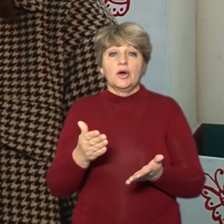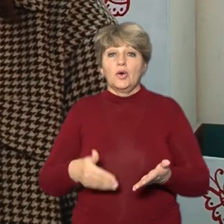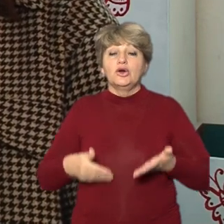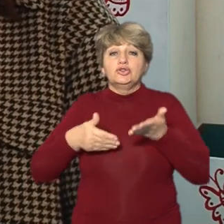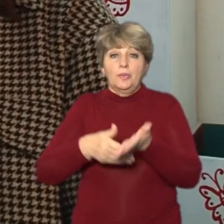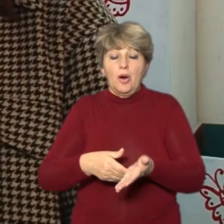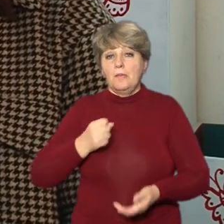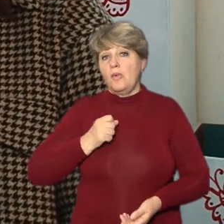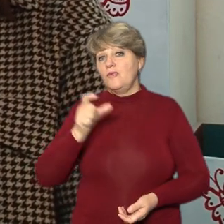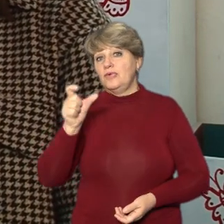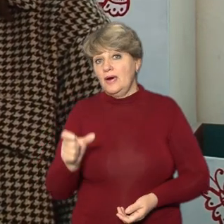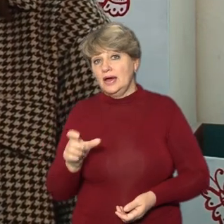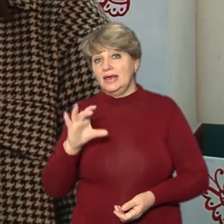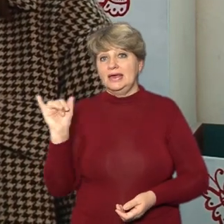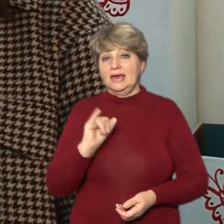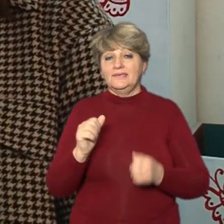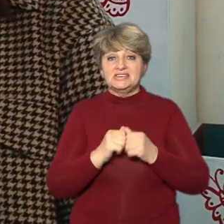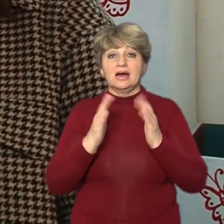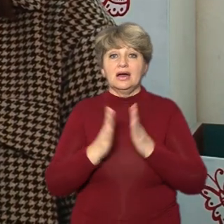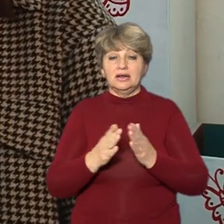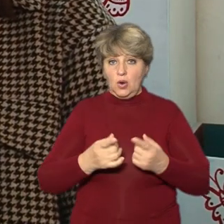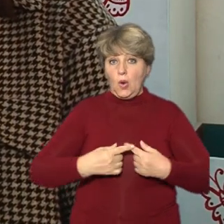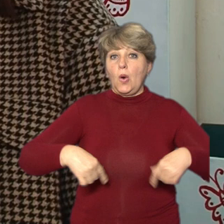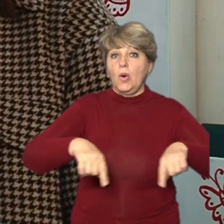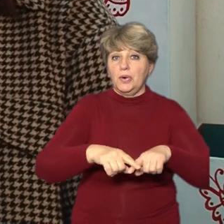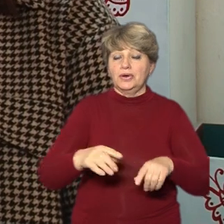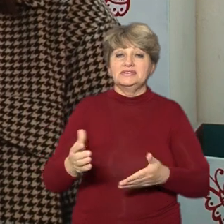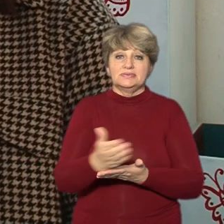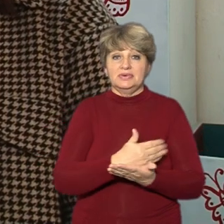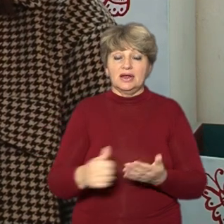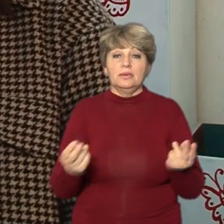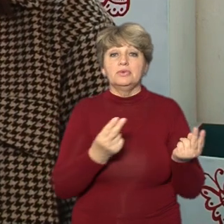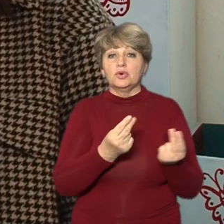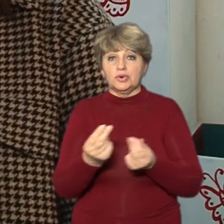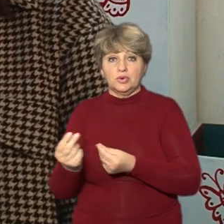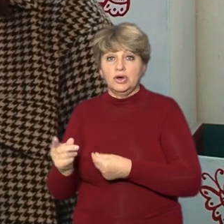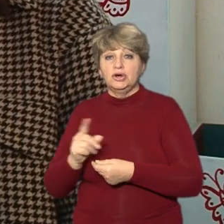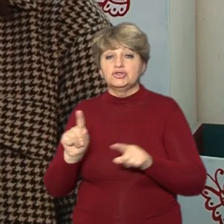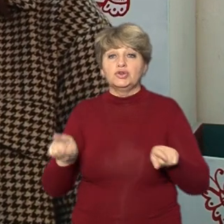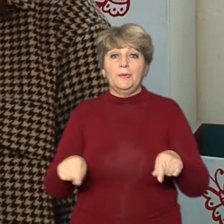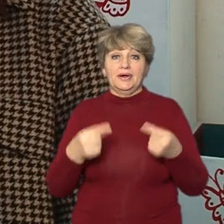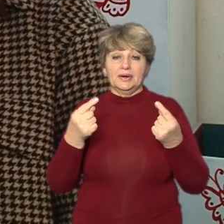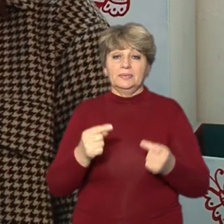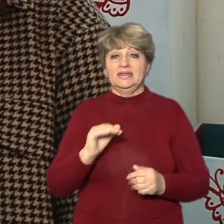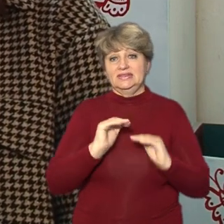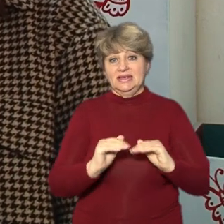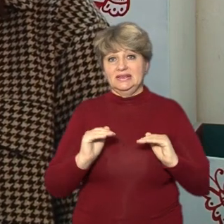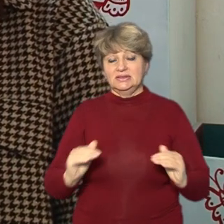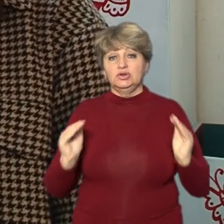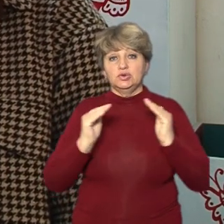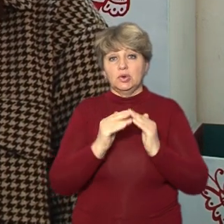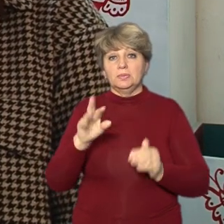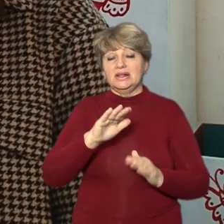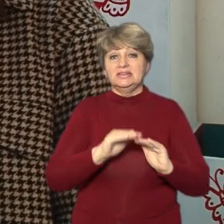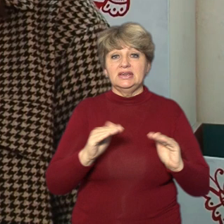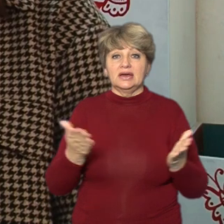військовим, і взагалі цією організацією, збираємо гроші на те, щоб організувати дитячий будинок для дітей, які